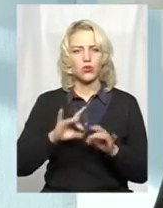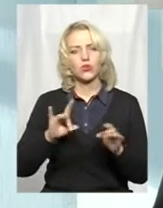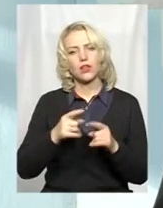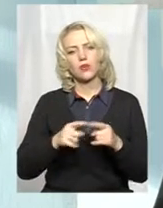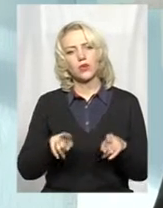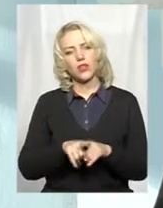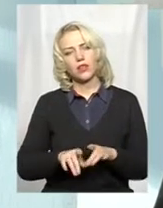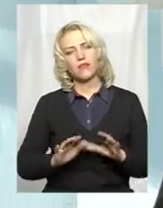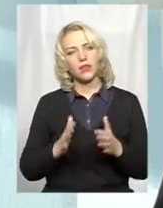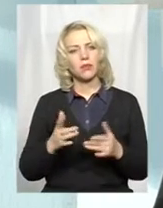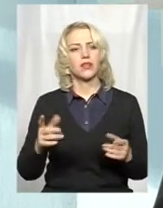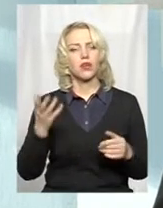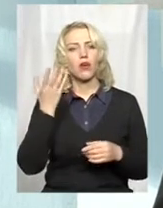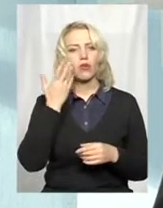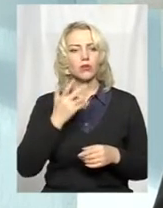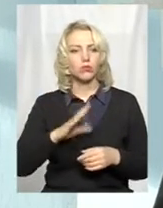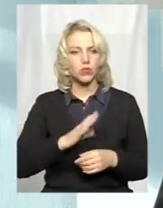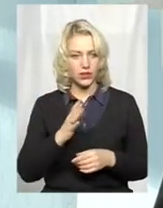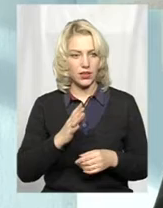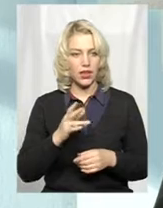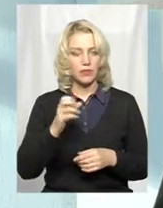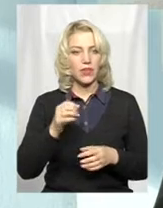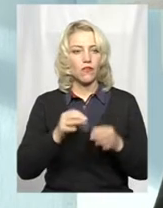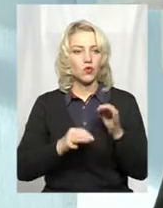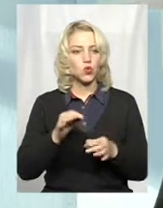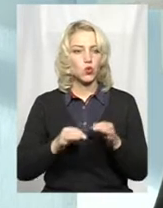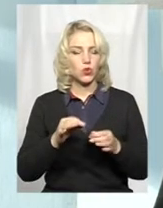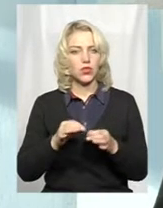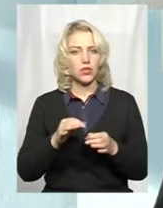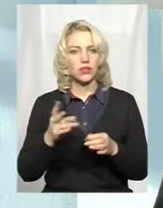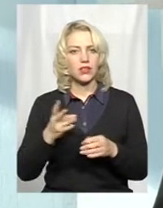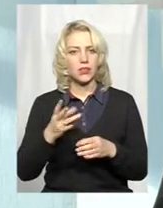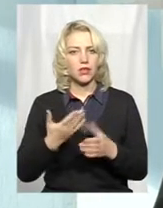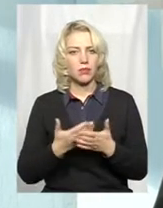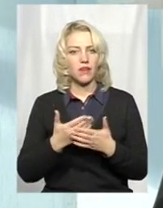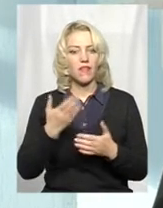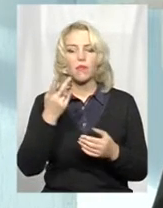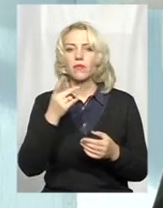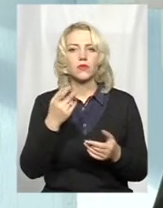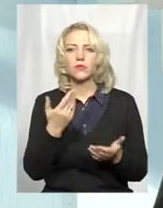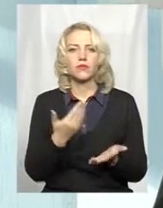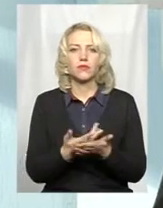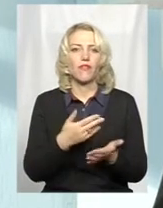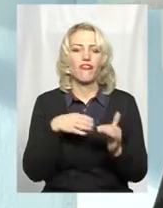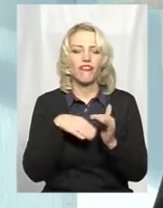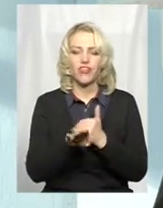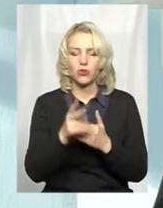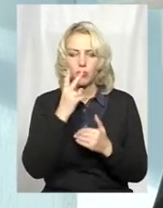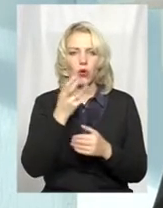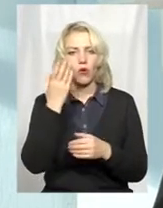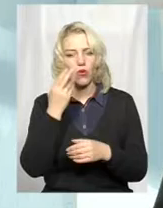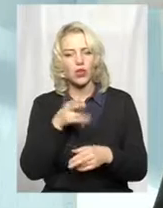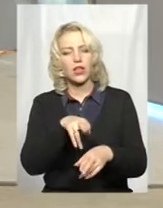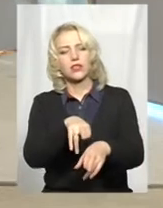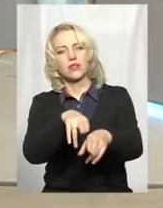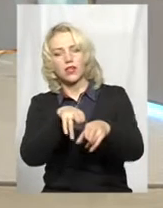про випадки, які були. От, в суді, фактично, треба чутлі ні відео предоставити, коли мисливець стріляє по тому кабану,